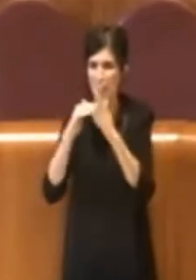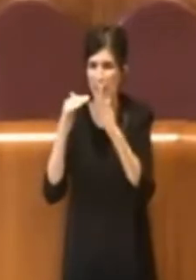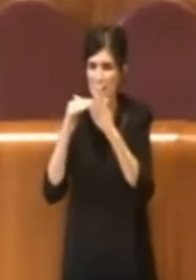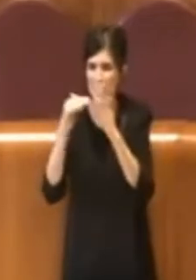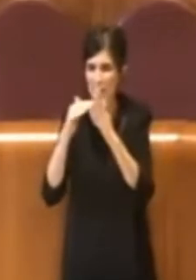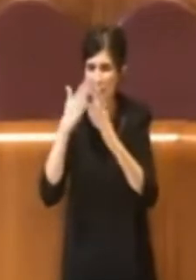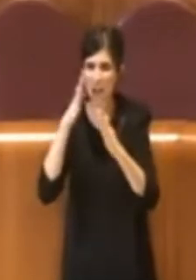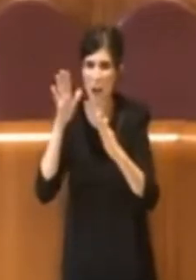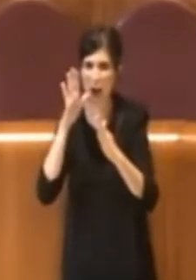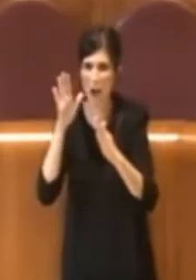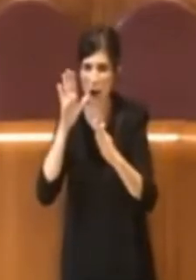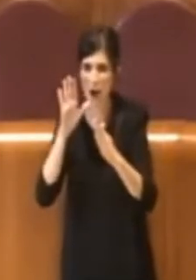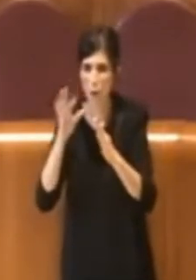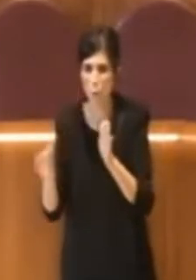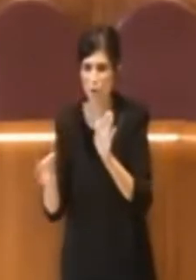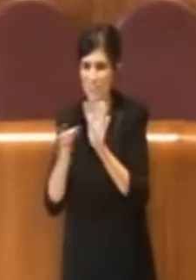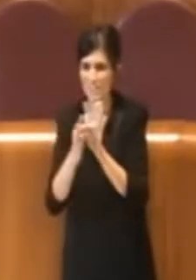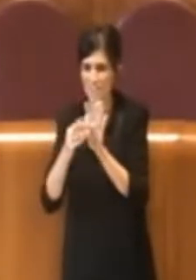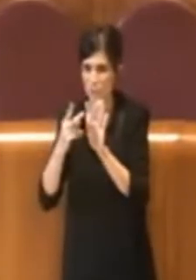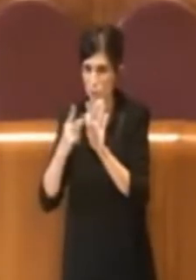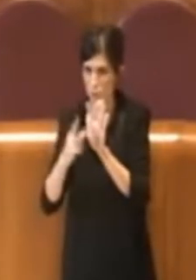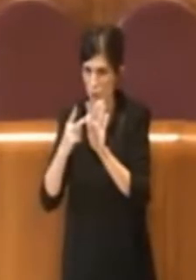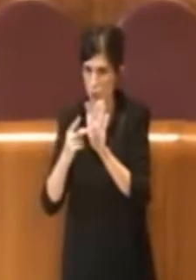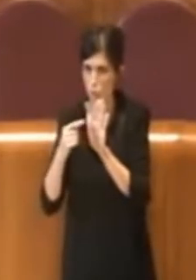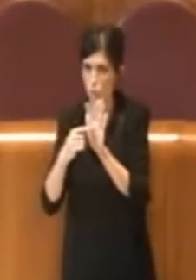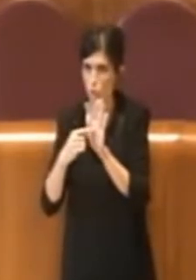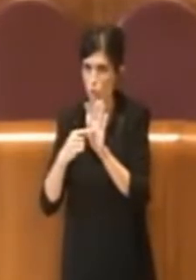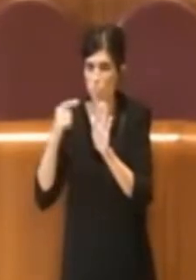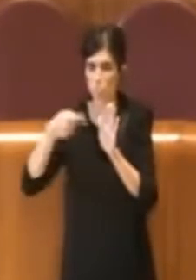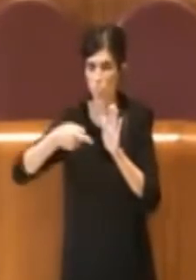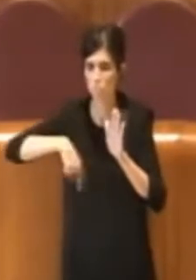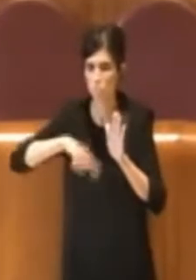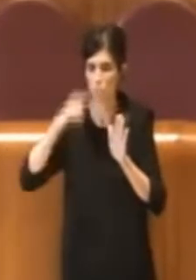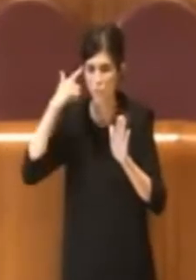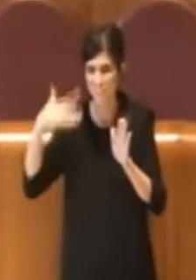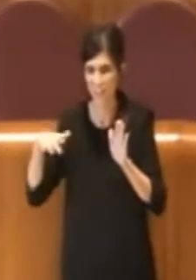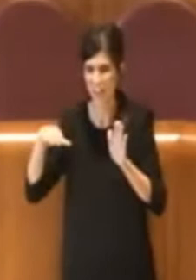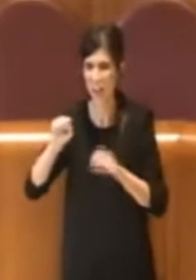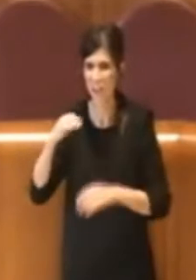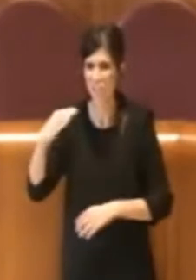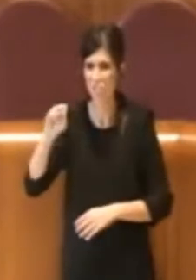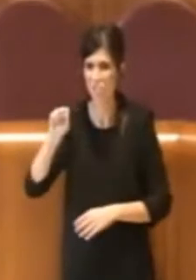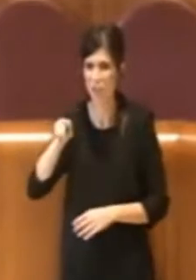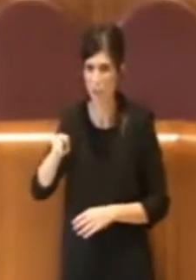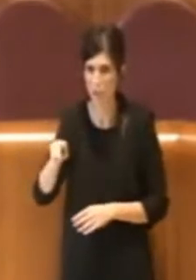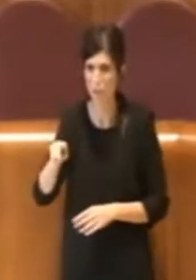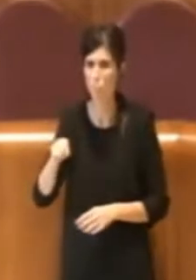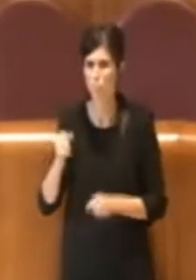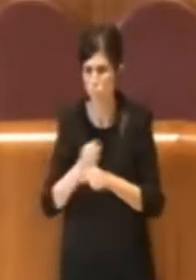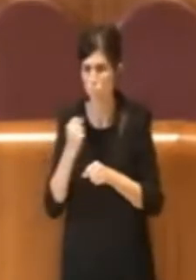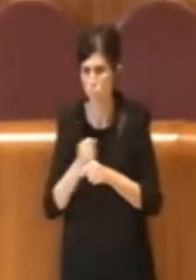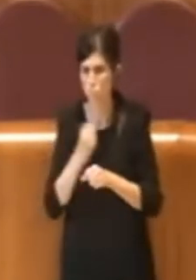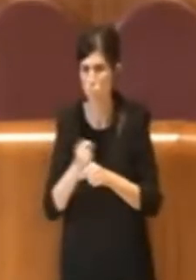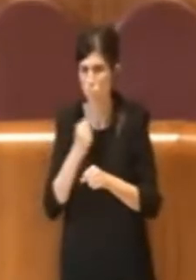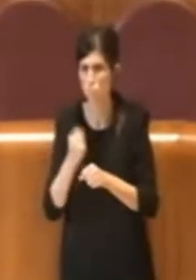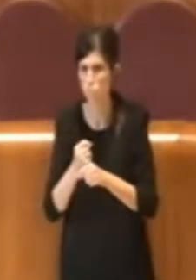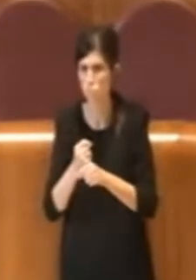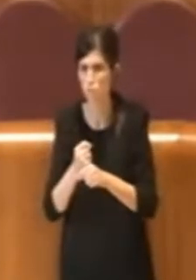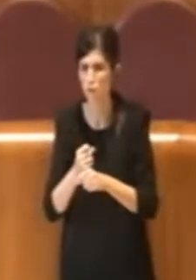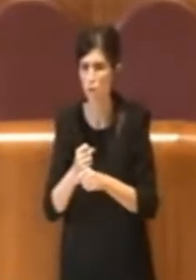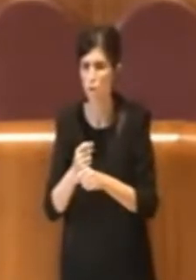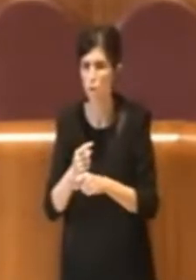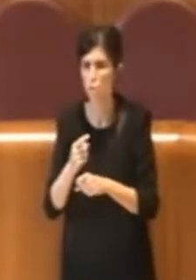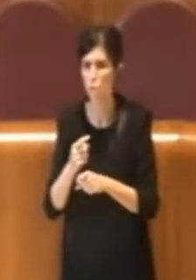quanto riguarda il punto due sappiamo che a CEA si sta prodigando ed è testimone anche